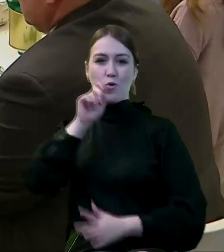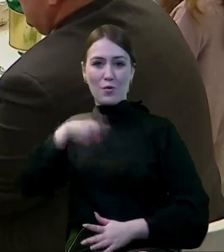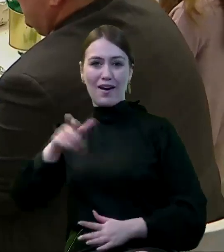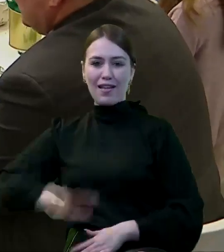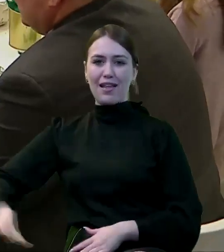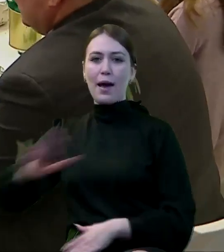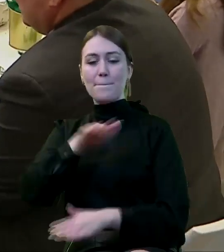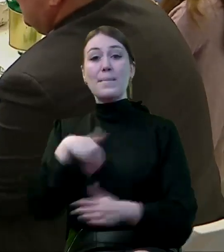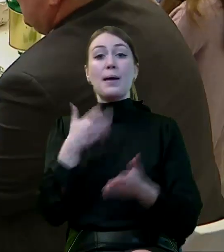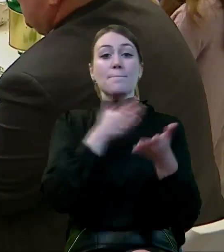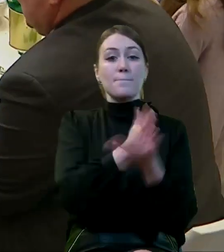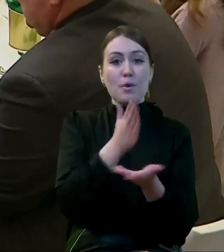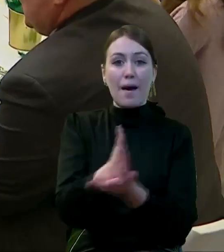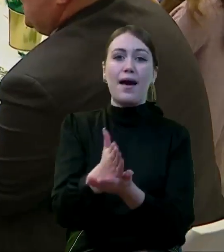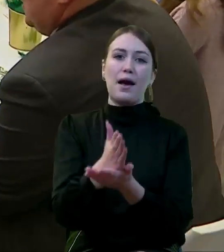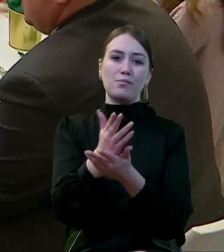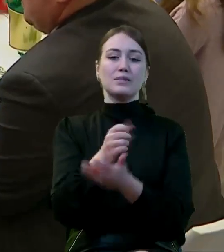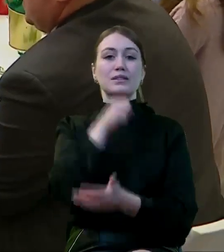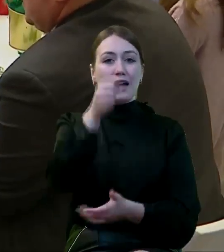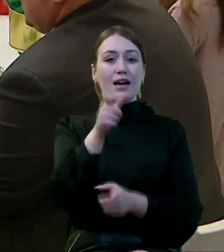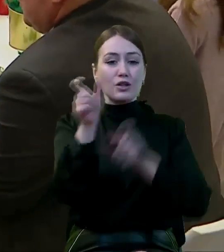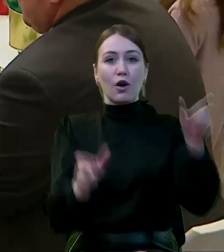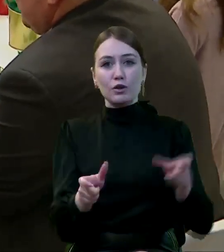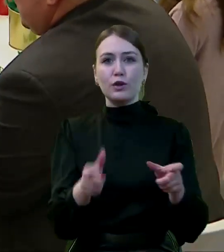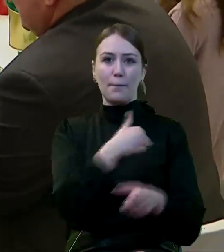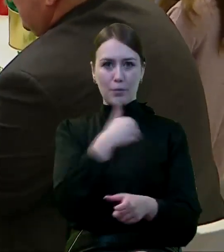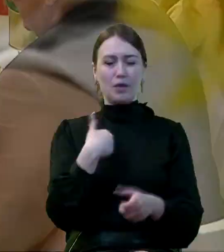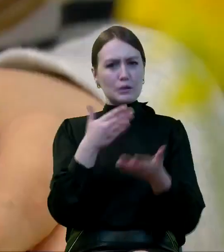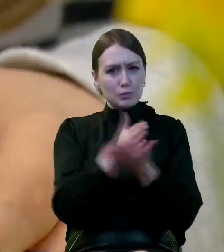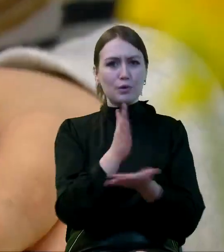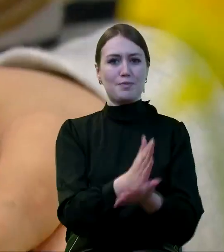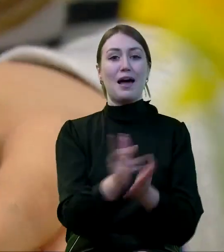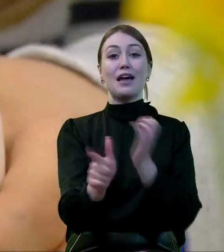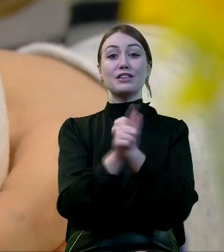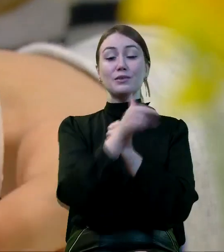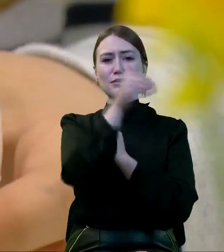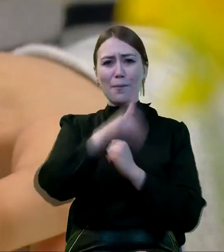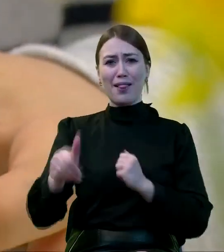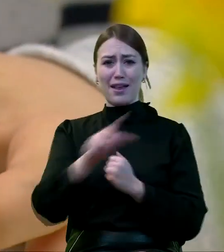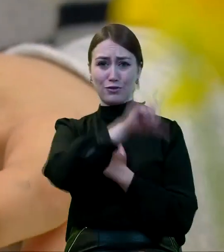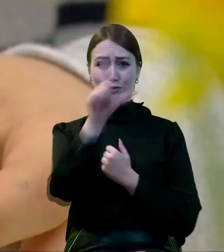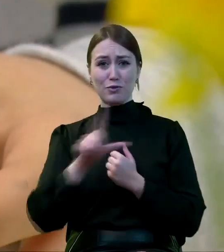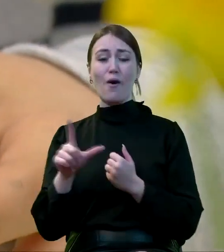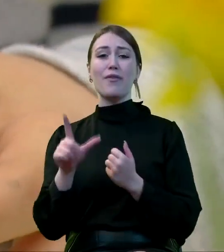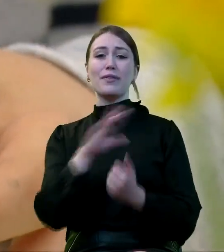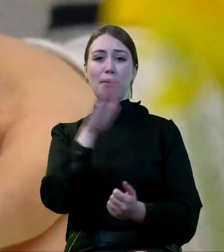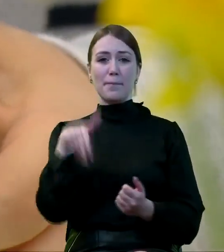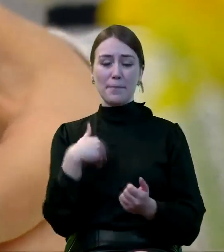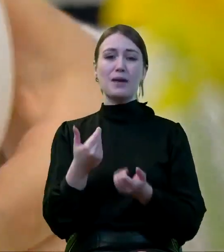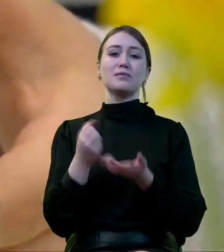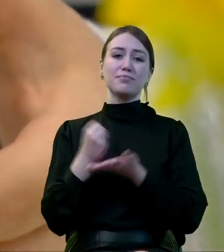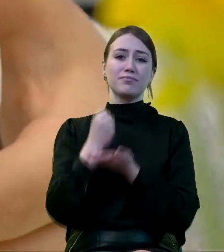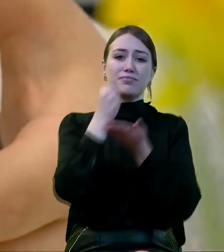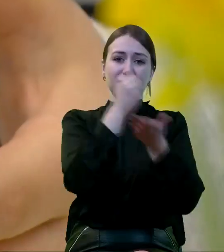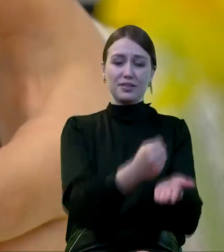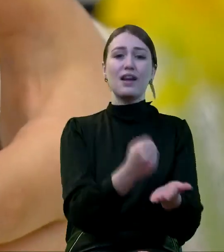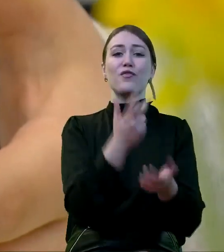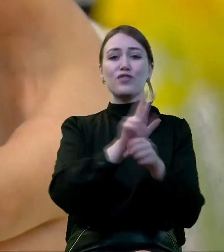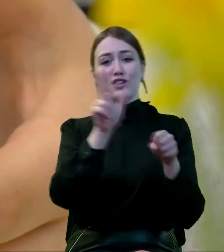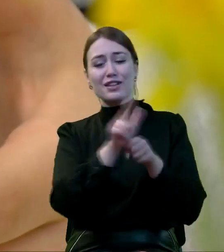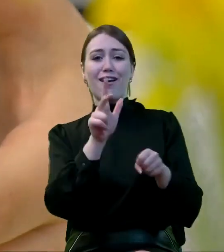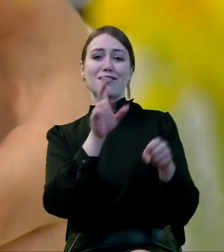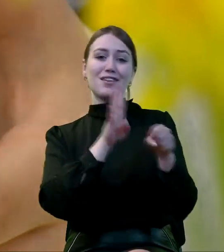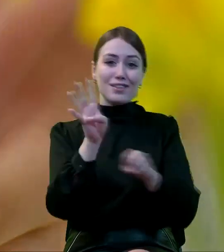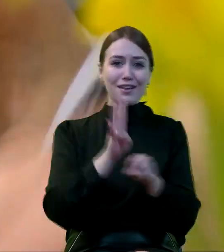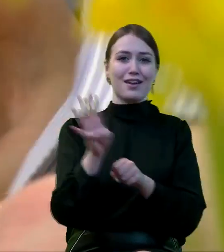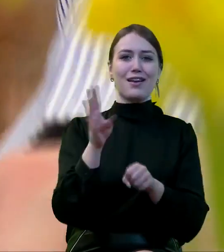pomagamy Polakom, pomagamy seniorom. Ponad 70 miliardów złotych poprzez waloryzację godną, 13,